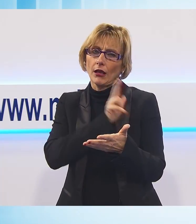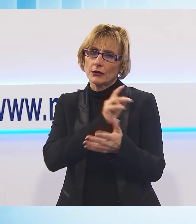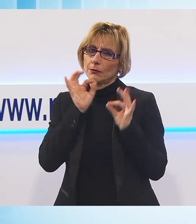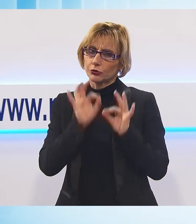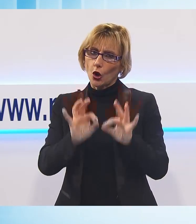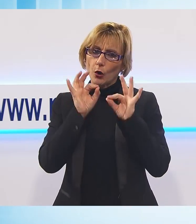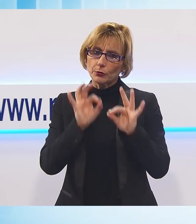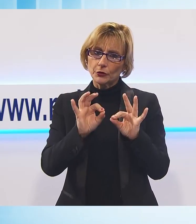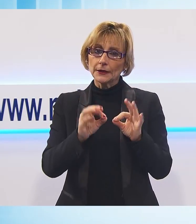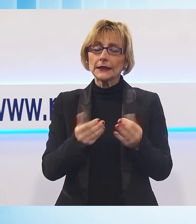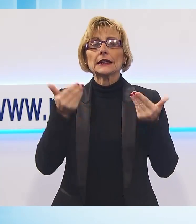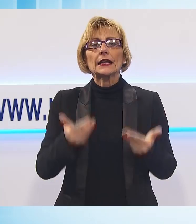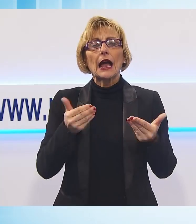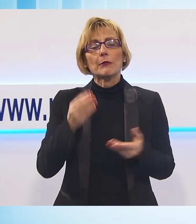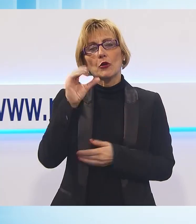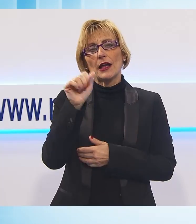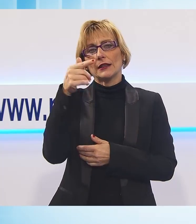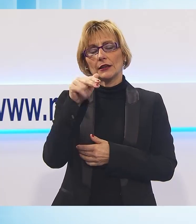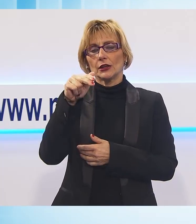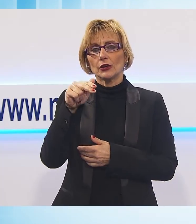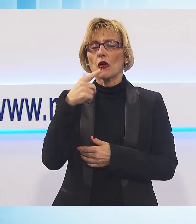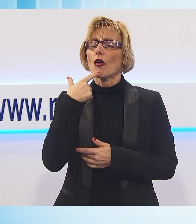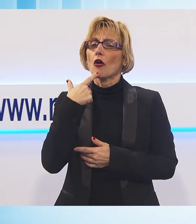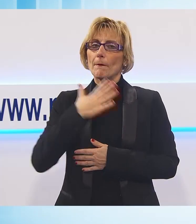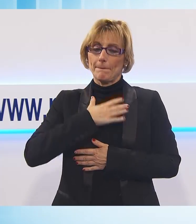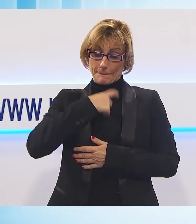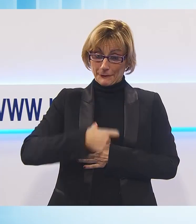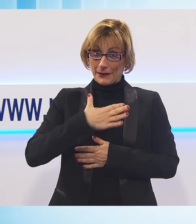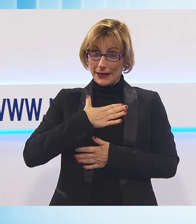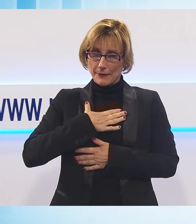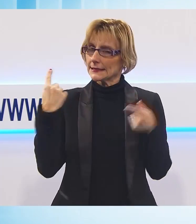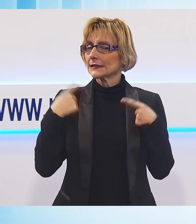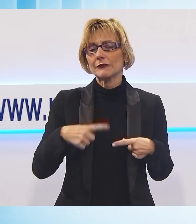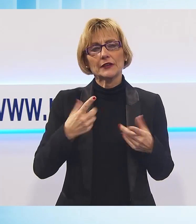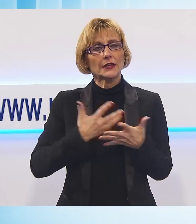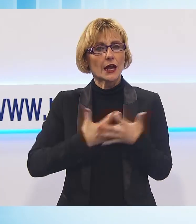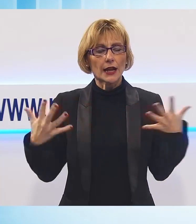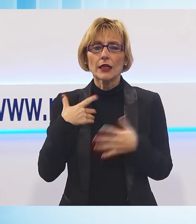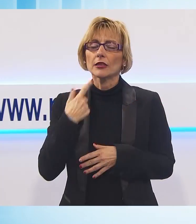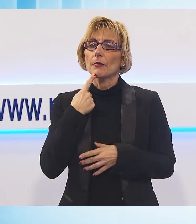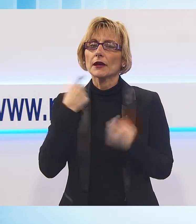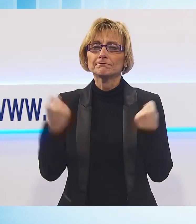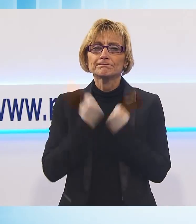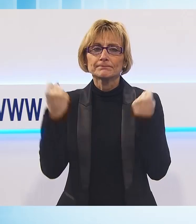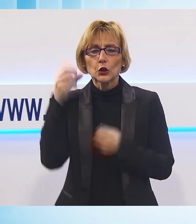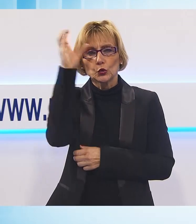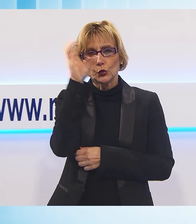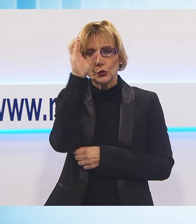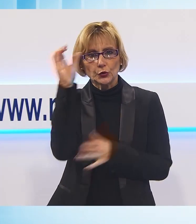Apuane. Campocatino per me sarà la mia grande sfida per poter rilanciare il punto turistico nella nostra zona.